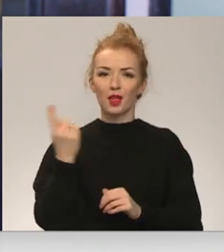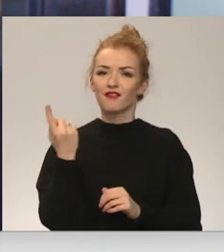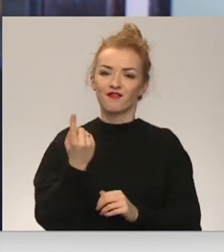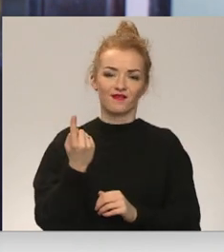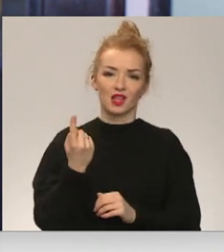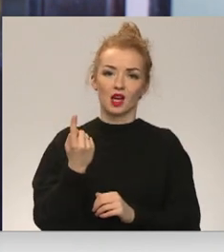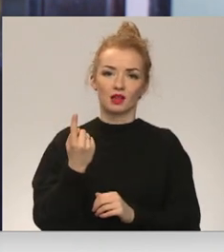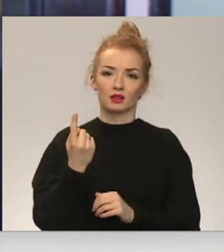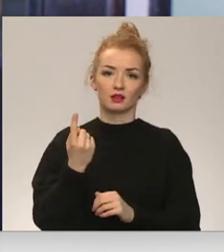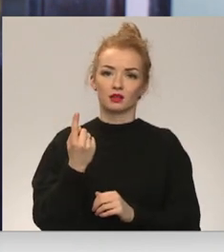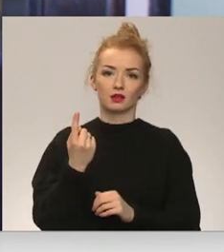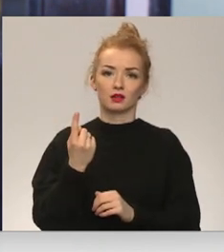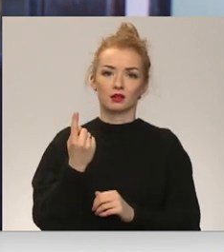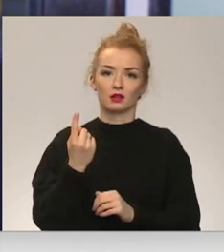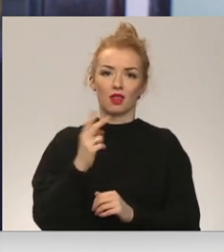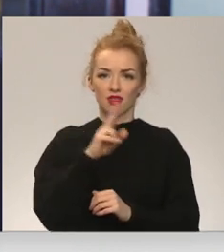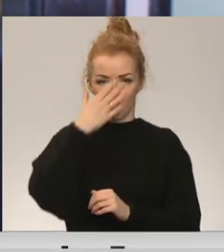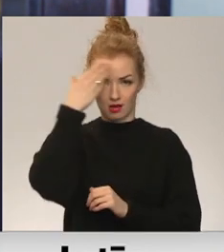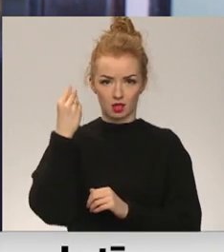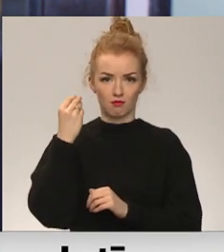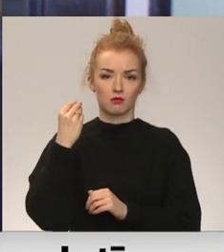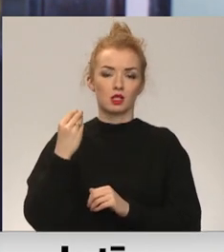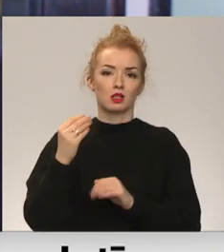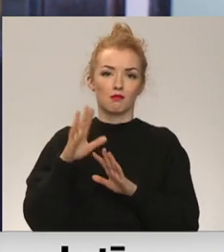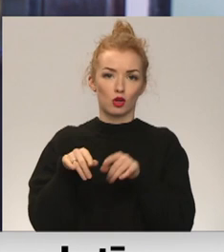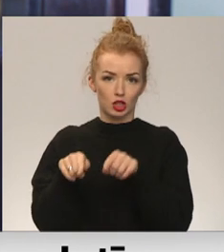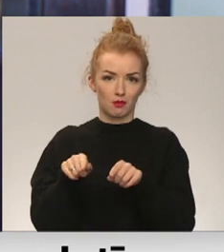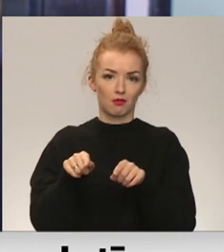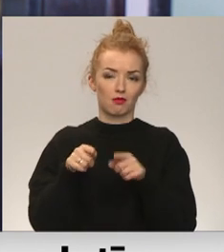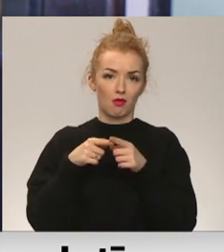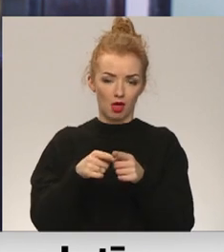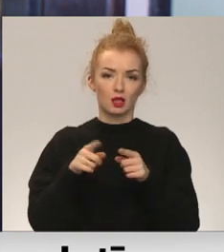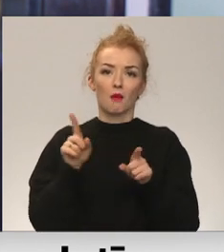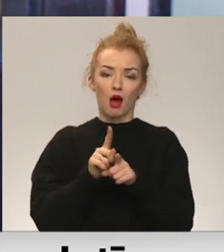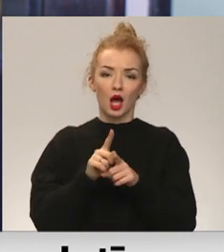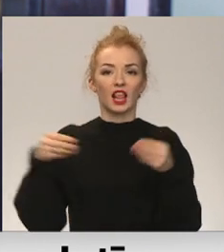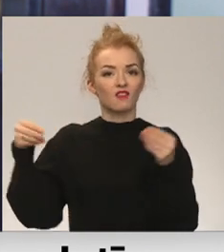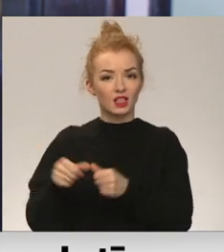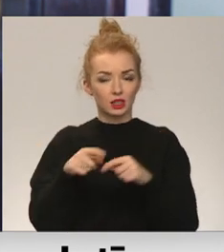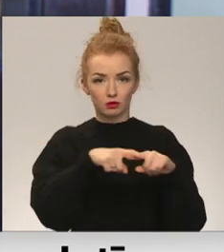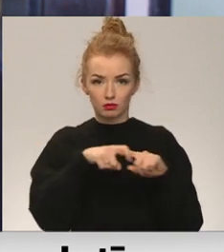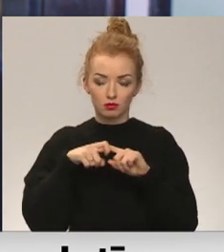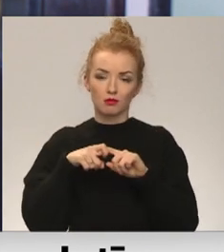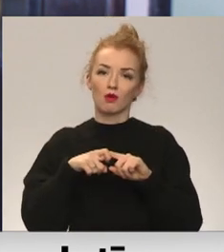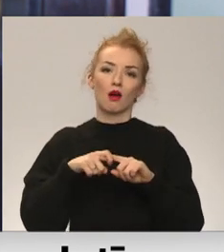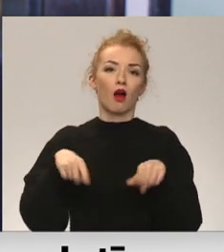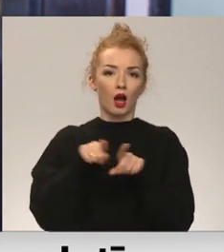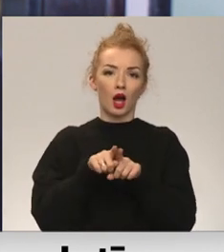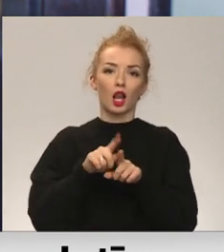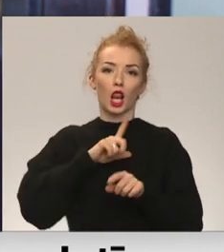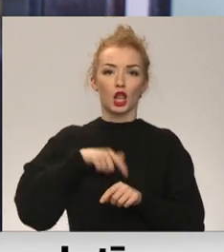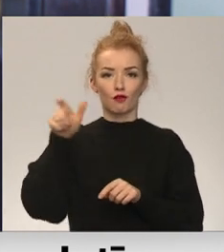mazāk uzmanības pievērst pārējā ekonomisko attiecību veidošana investīciju piesaistē vai diasporas politikai.